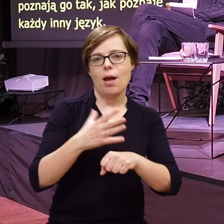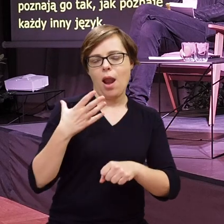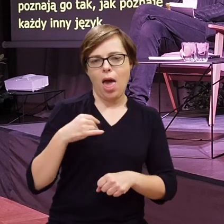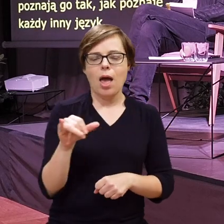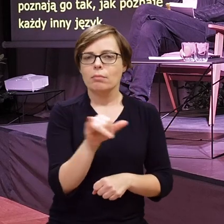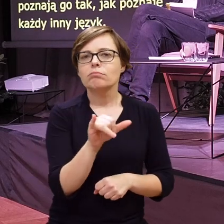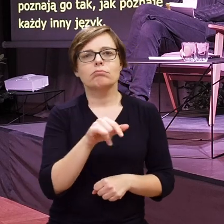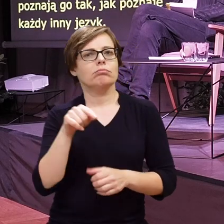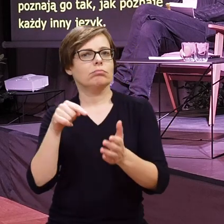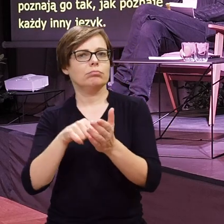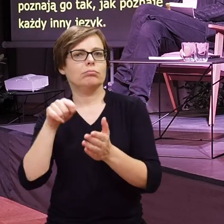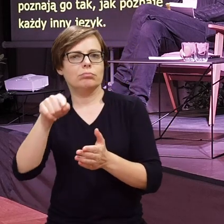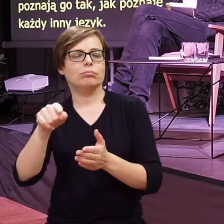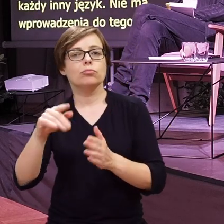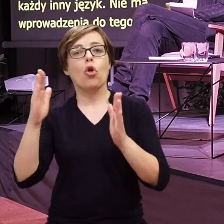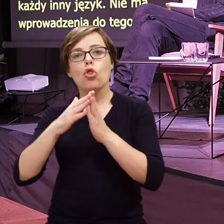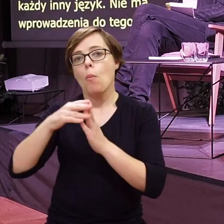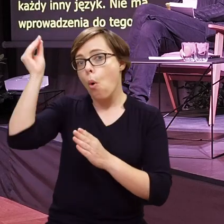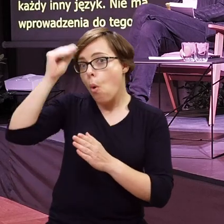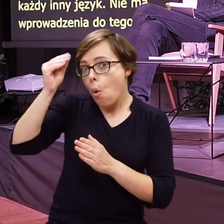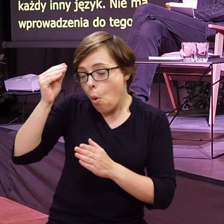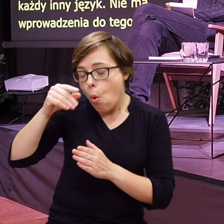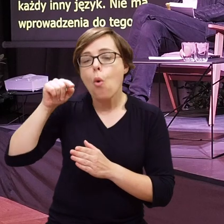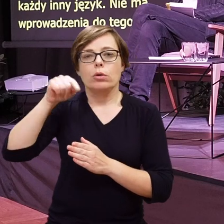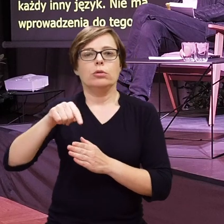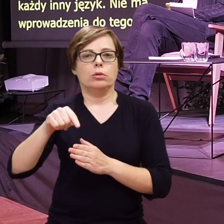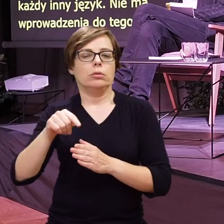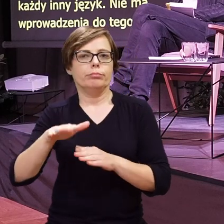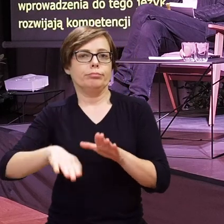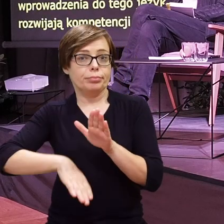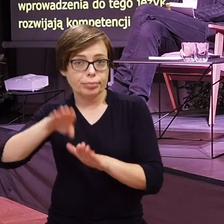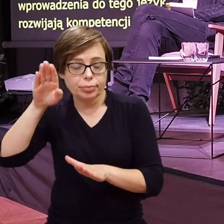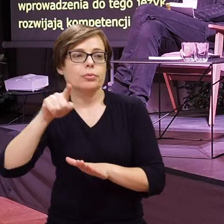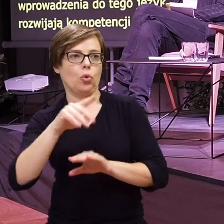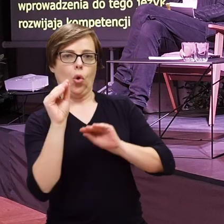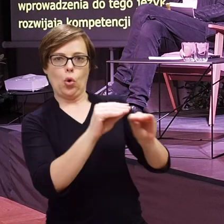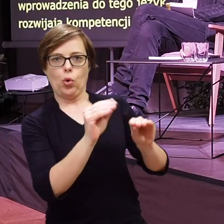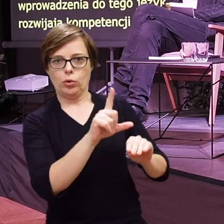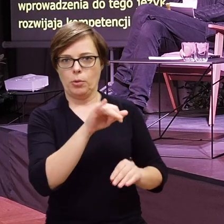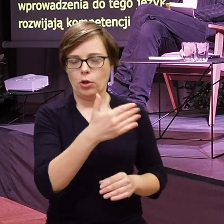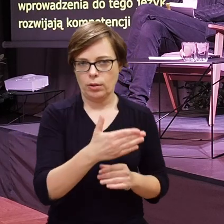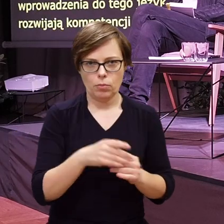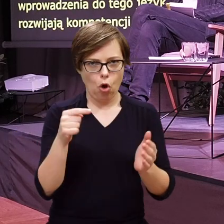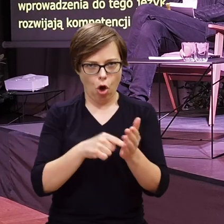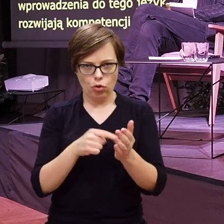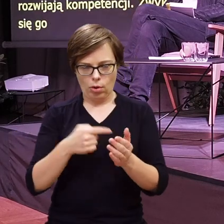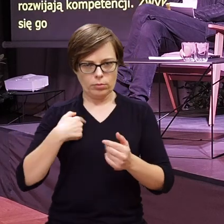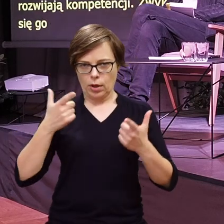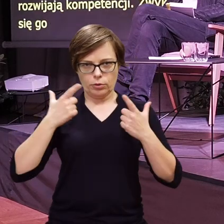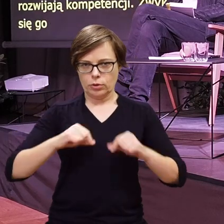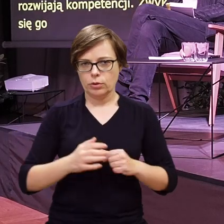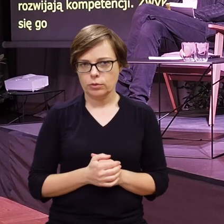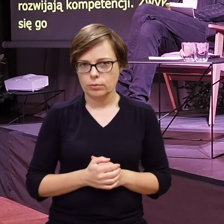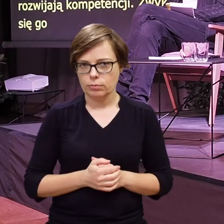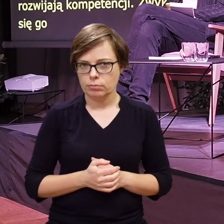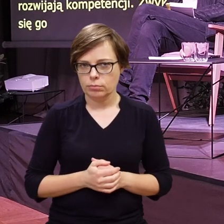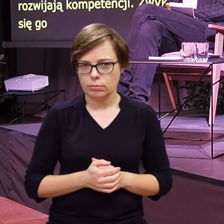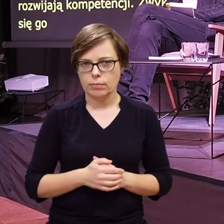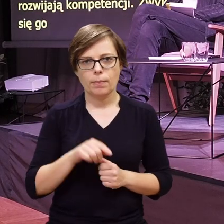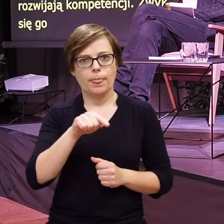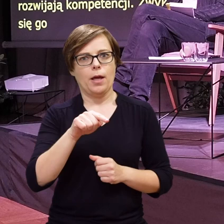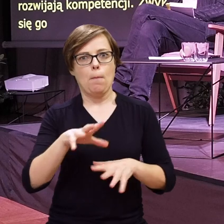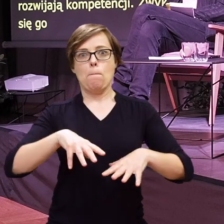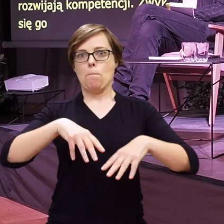rówieśników, którzy ten język wynoszą z domu, bo mają głuchych rodziców. To było kolejne zaskoczenie. I te pierwsze lata,